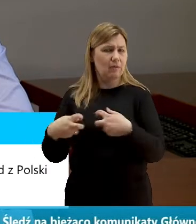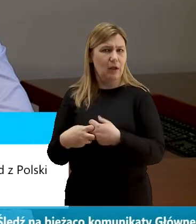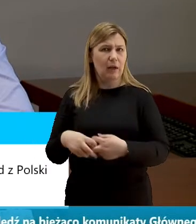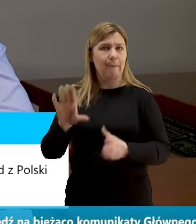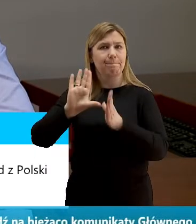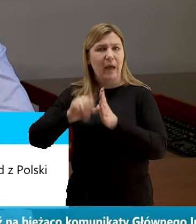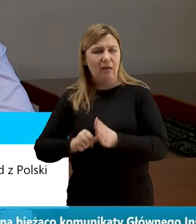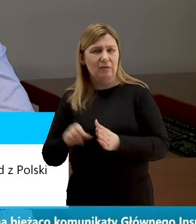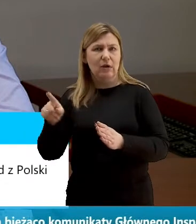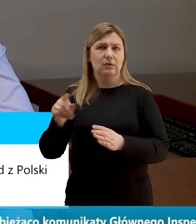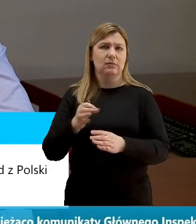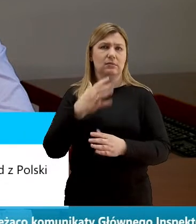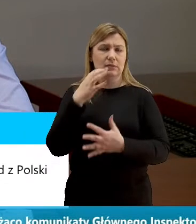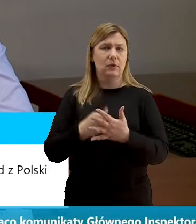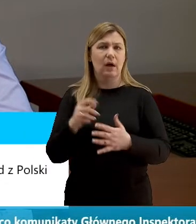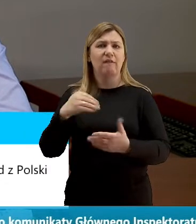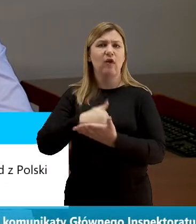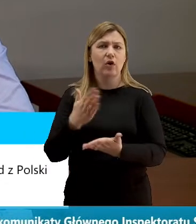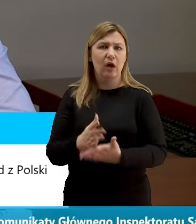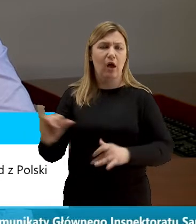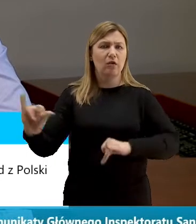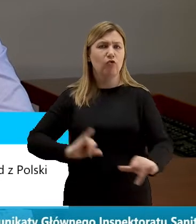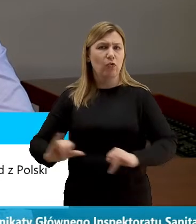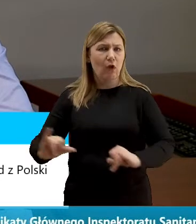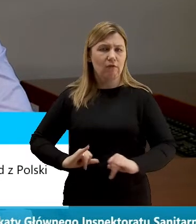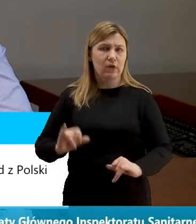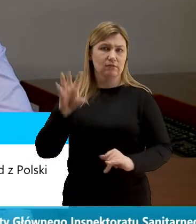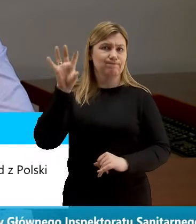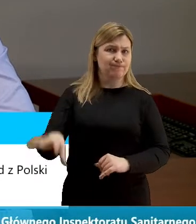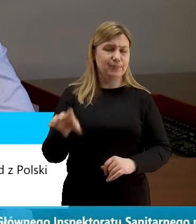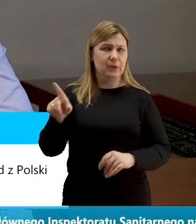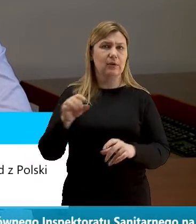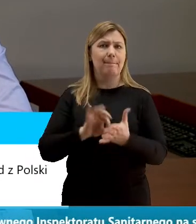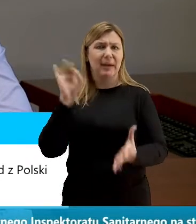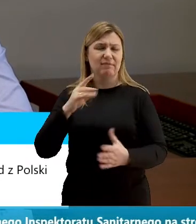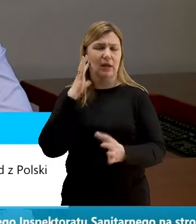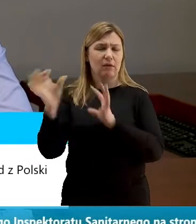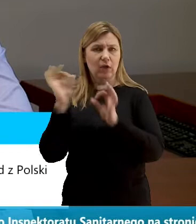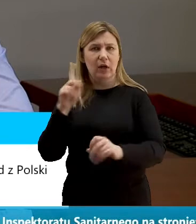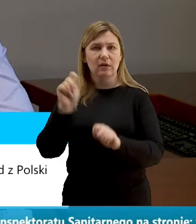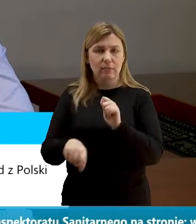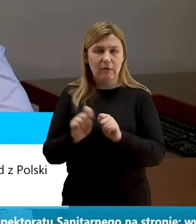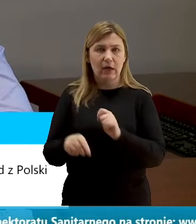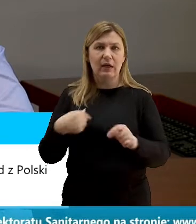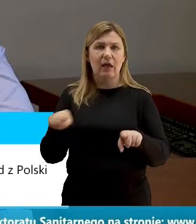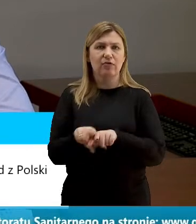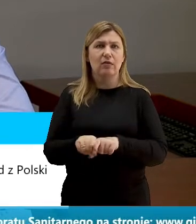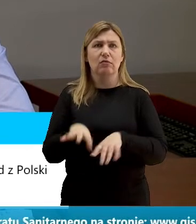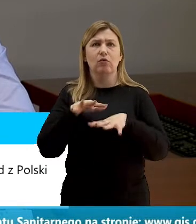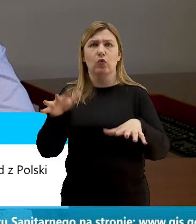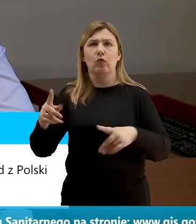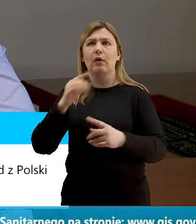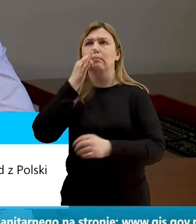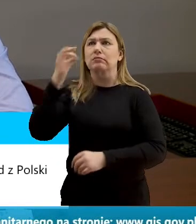wojewody rządowych tych gdzie te informacje są pewne sprawdzone ja też mnóstwo dostaję różnego